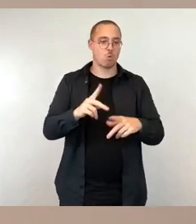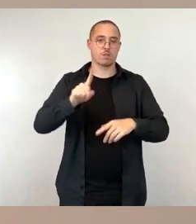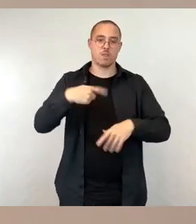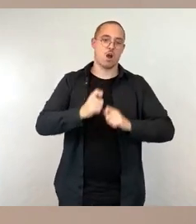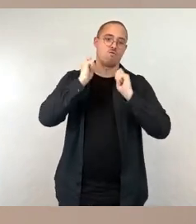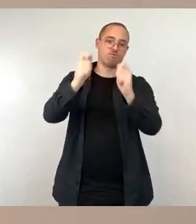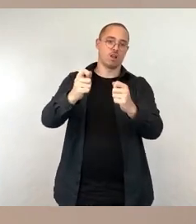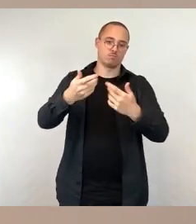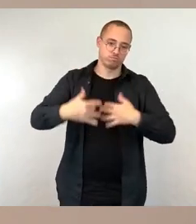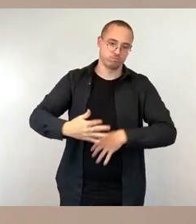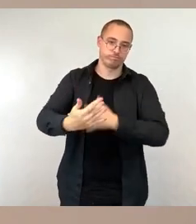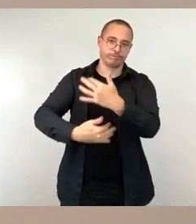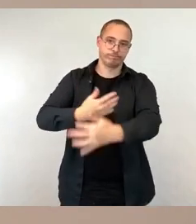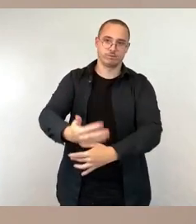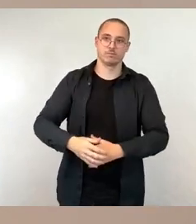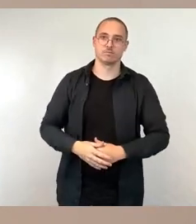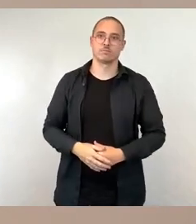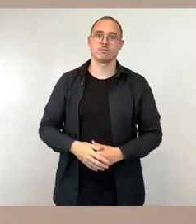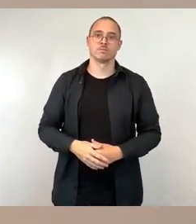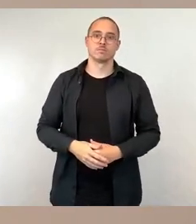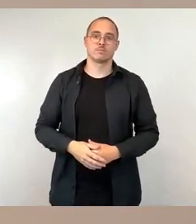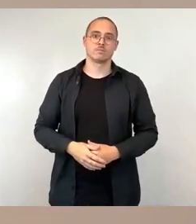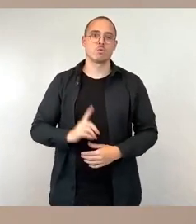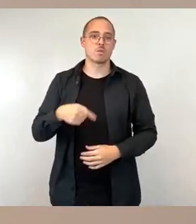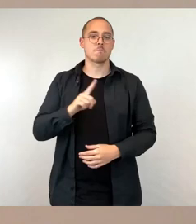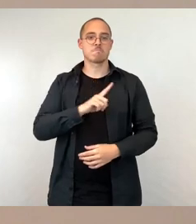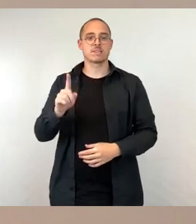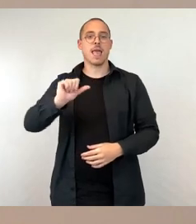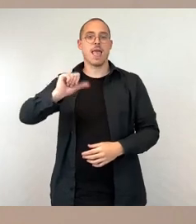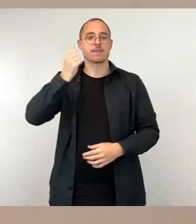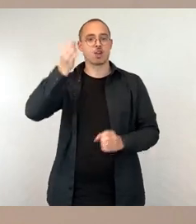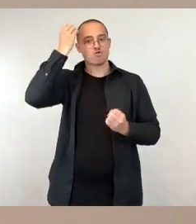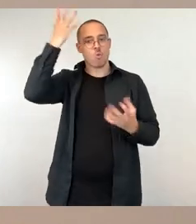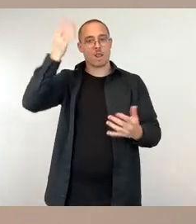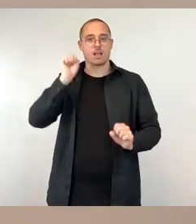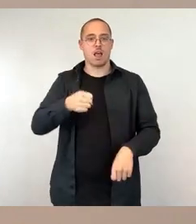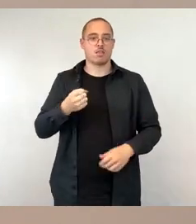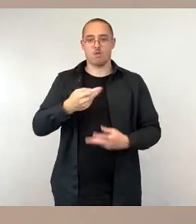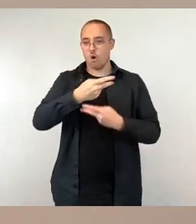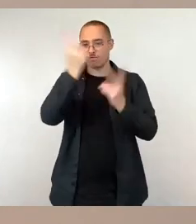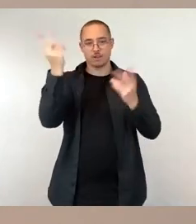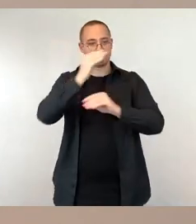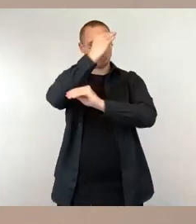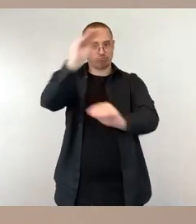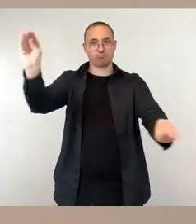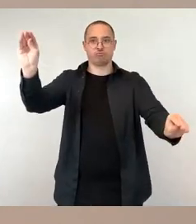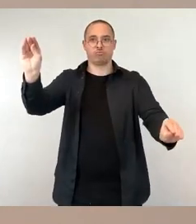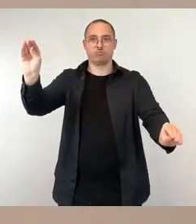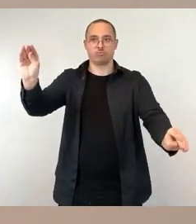insofern können wir dann bis 1. Juli die Öffentlichkeit informieren. Und ich versuche nochmal die zweite Seite einzublenden. Hier sehen Sie nochmal einen